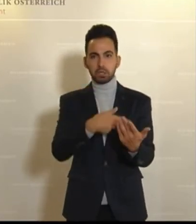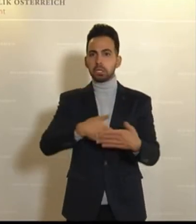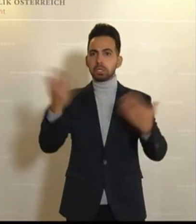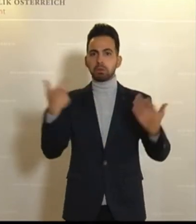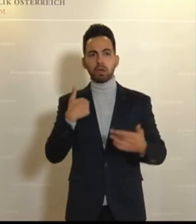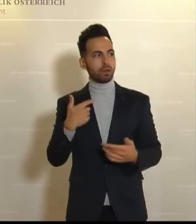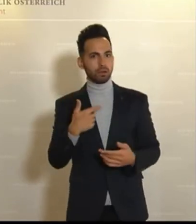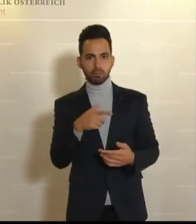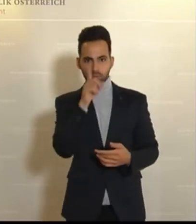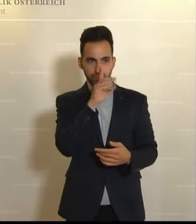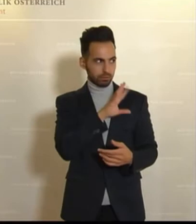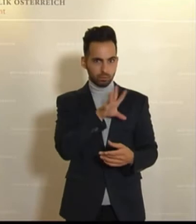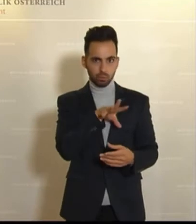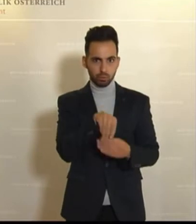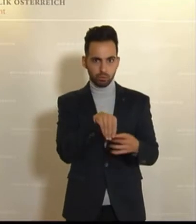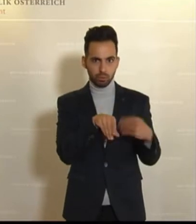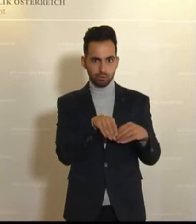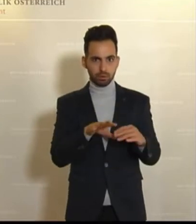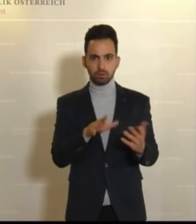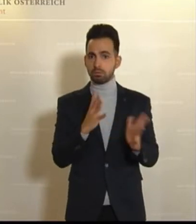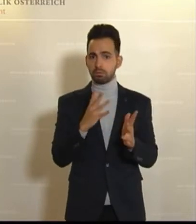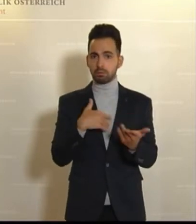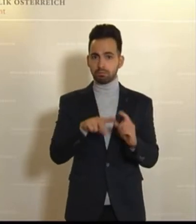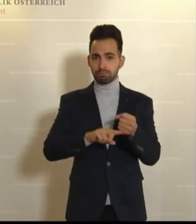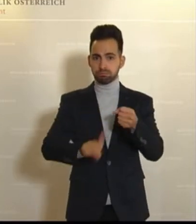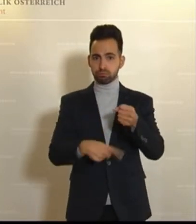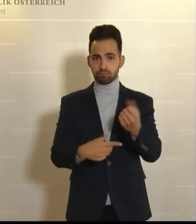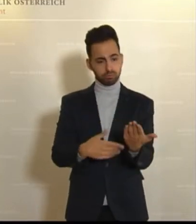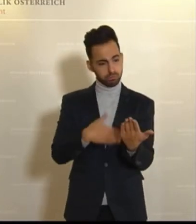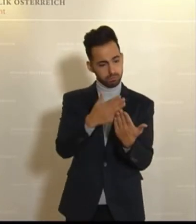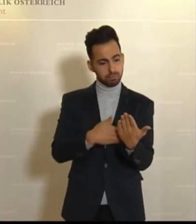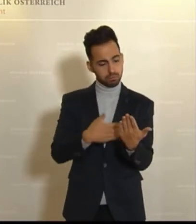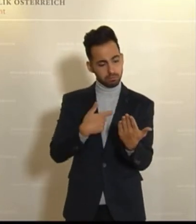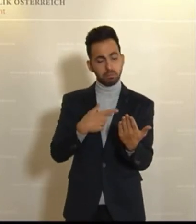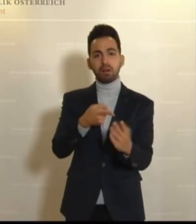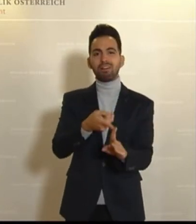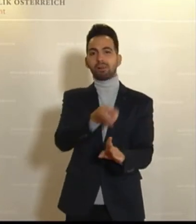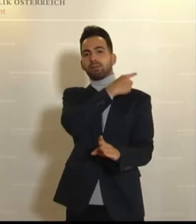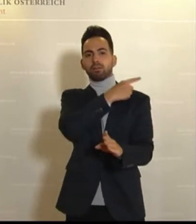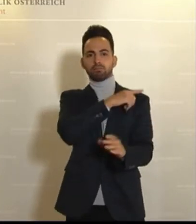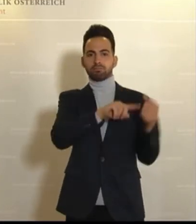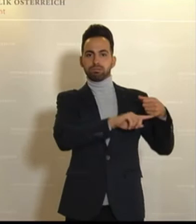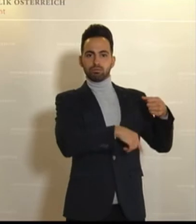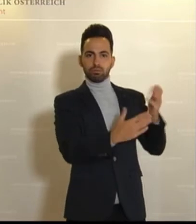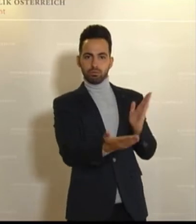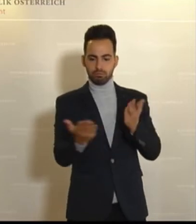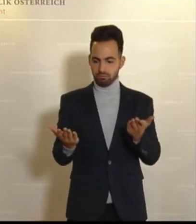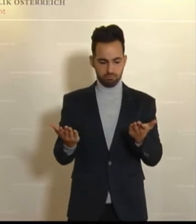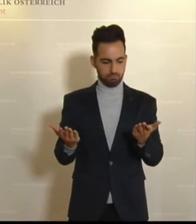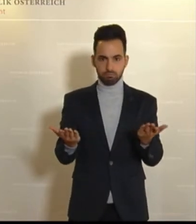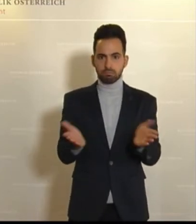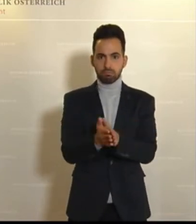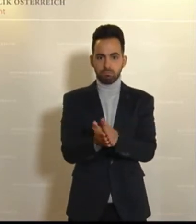gemacht, das ehrlicherweise sehr zu verstecken. Was ist denn an diesem Budget anders als am letzten? Man gibt in der Umweltpolitik, also im